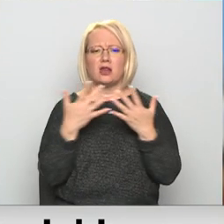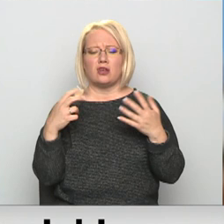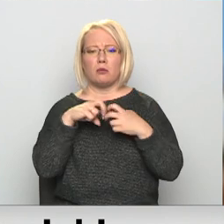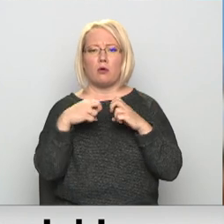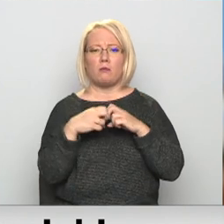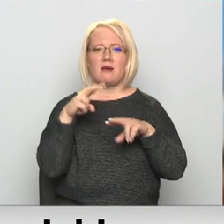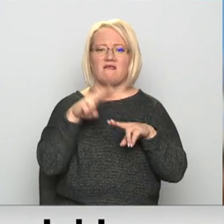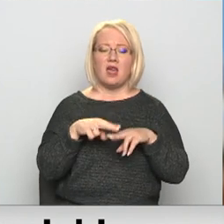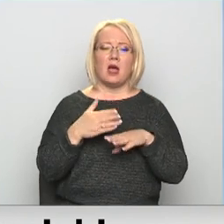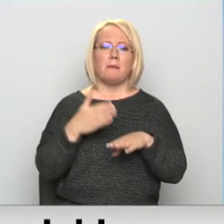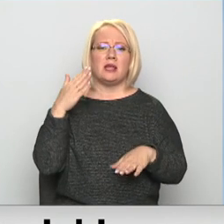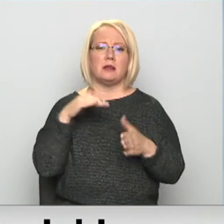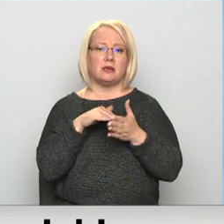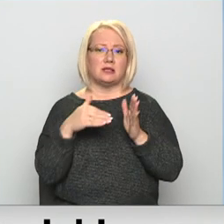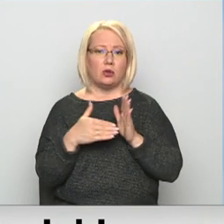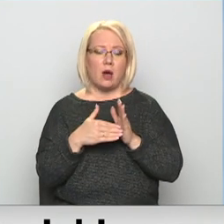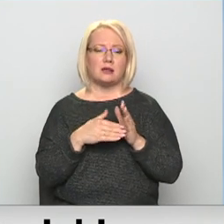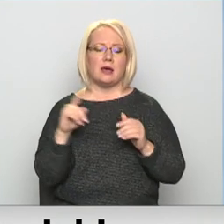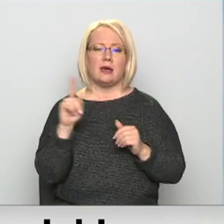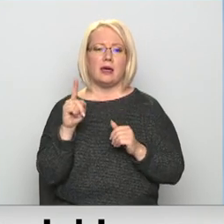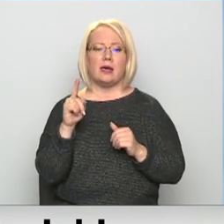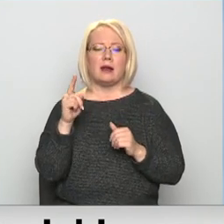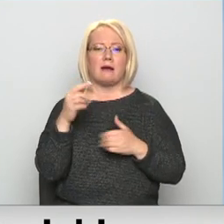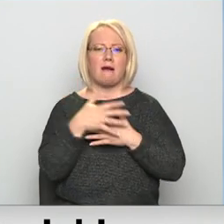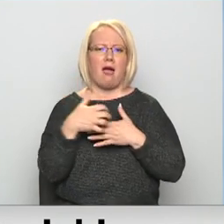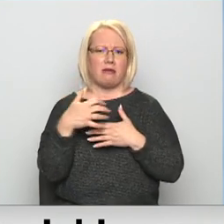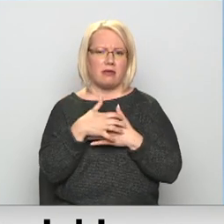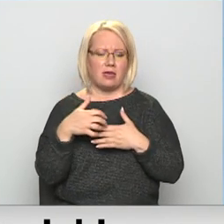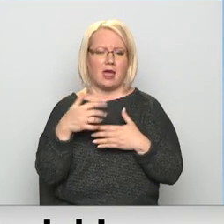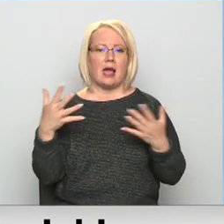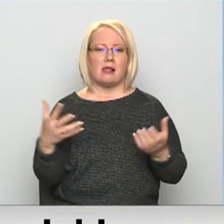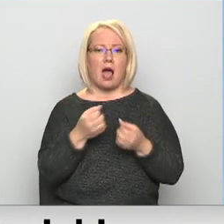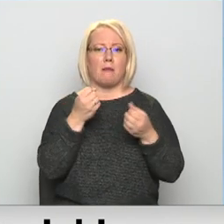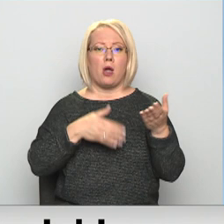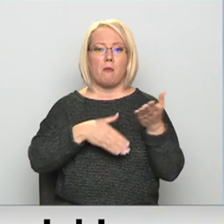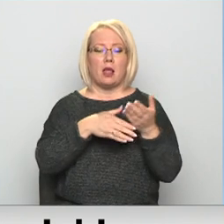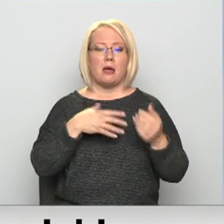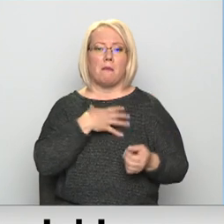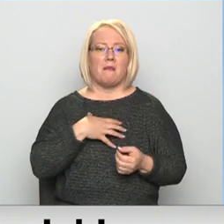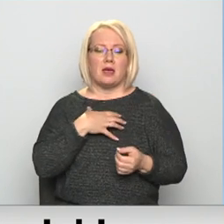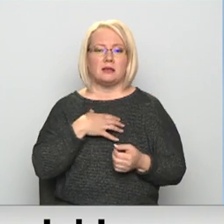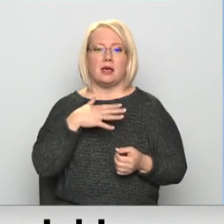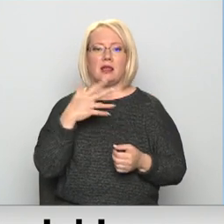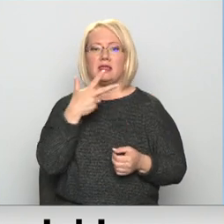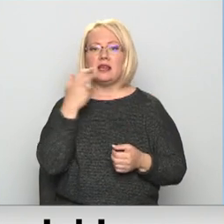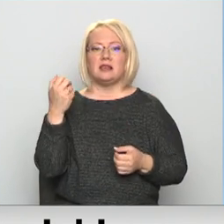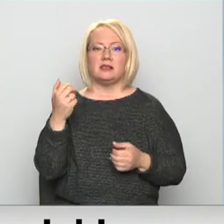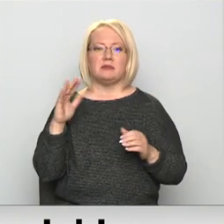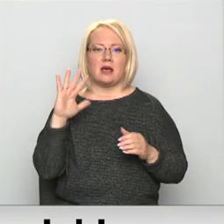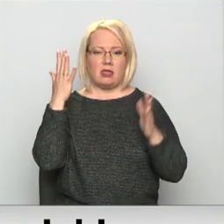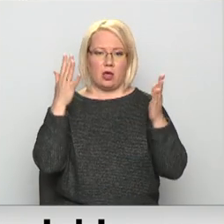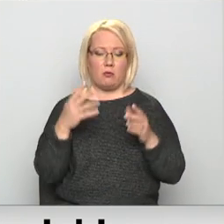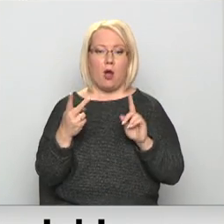Kās vietās un bīstamās situācijās nonāk zināt, kā arī kaķi, kuriem glābēja palīdzība bijusi vajadzīga vairāk nekā 300 gadījumos.